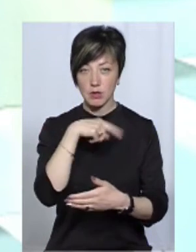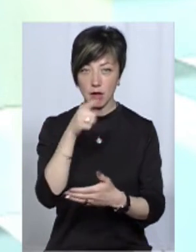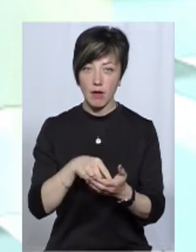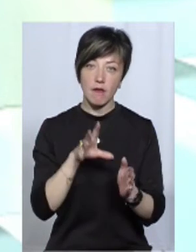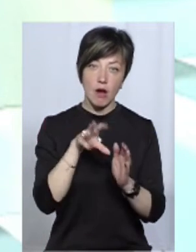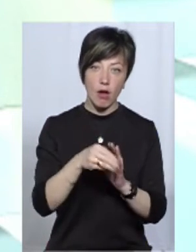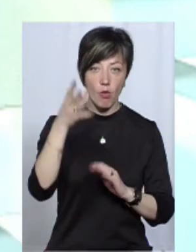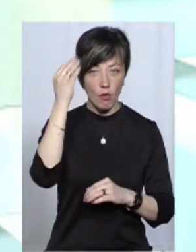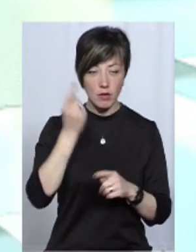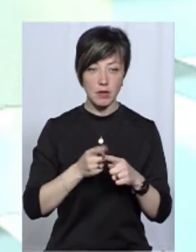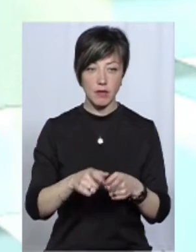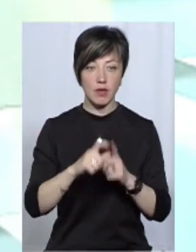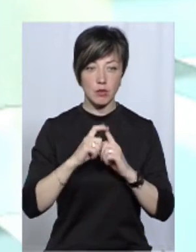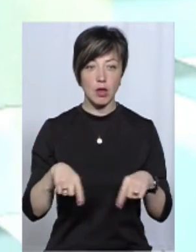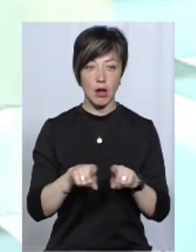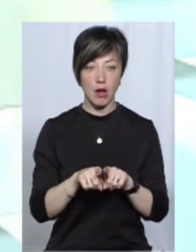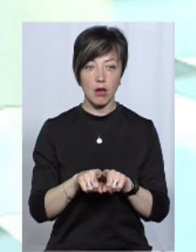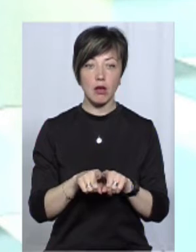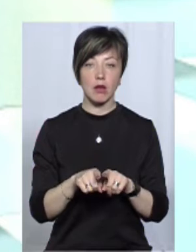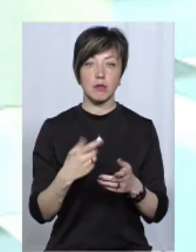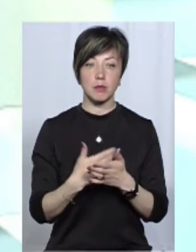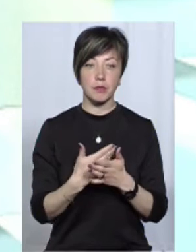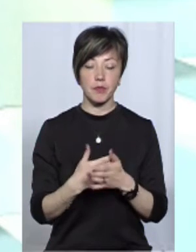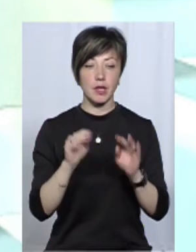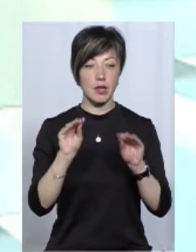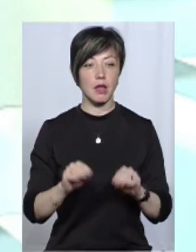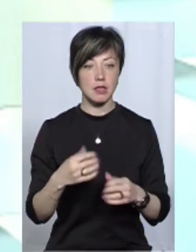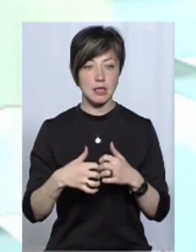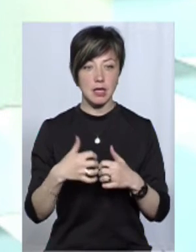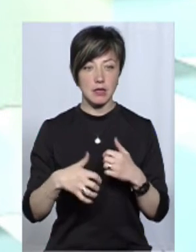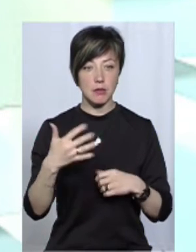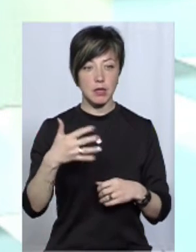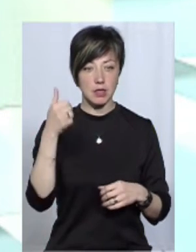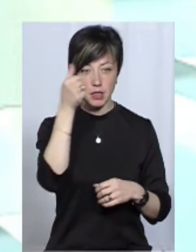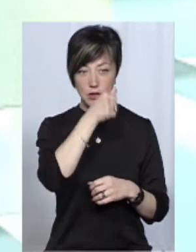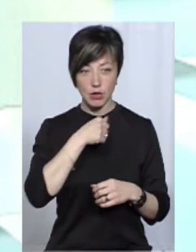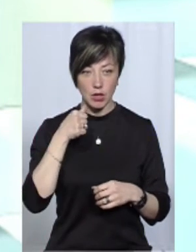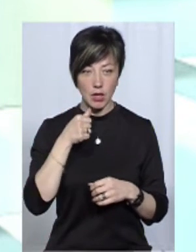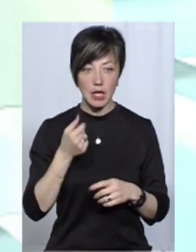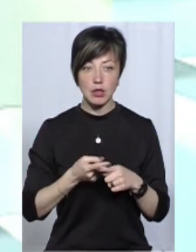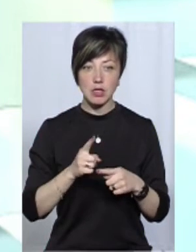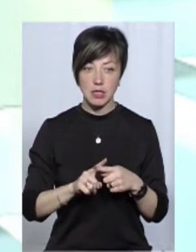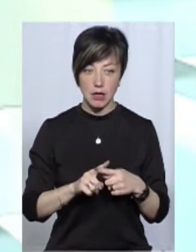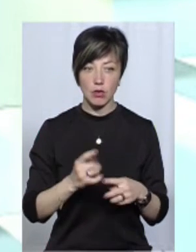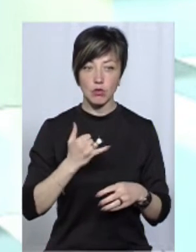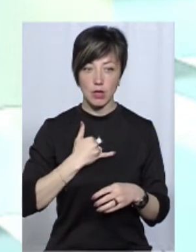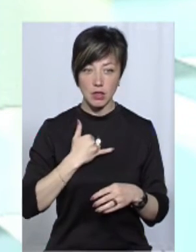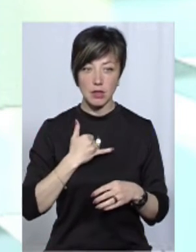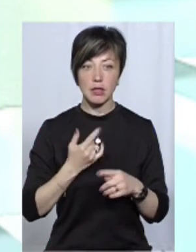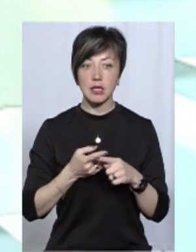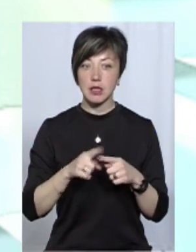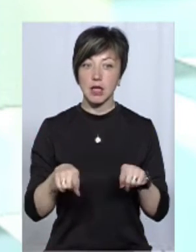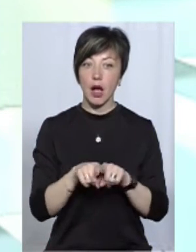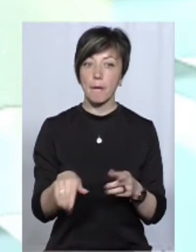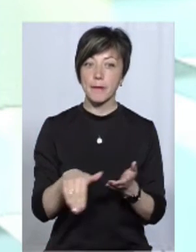коефіцієнтом в розрахунках, відповідь була така, що бралися дані середні за 50 років. Тому це у нас викликає,